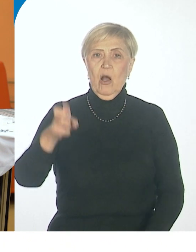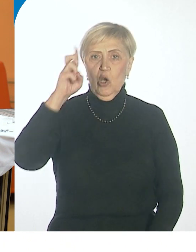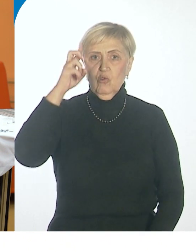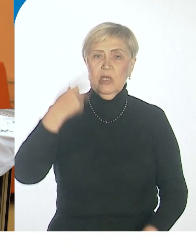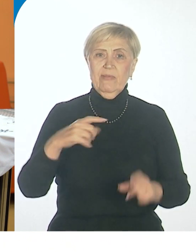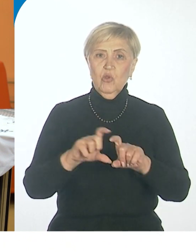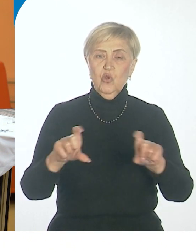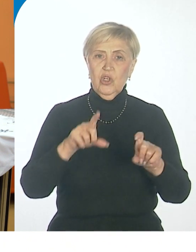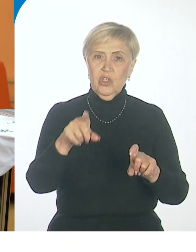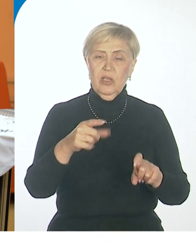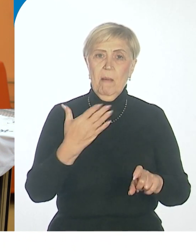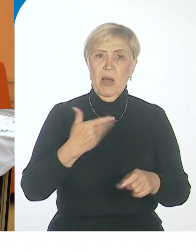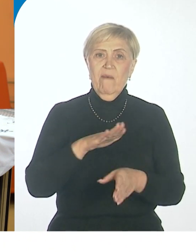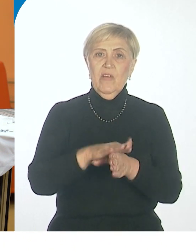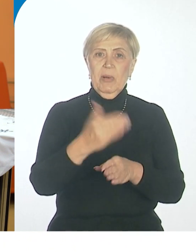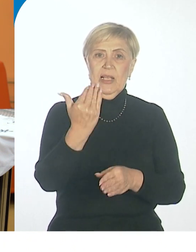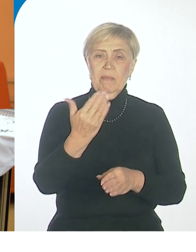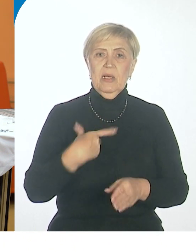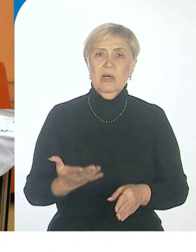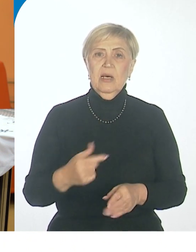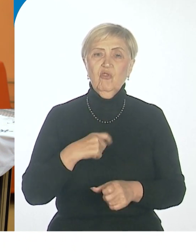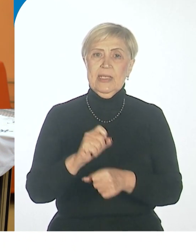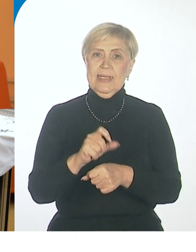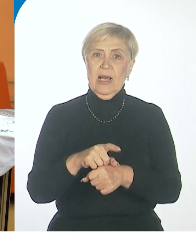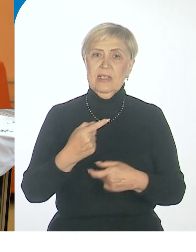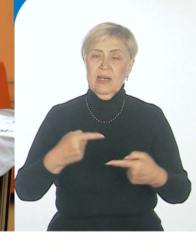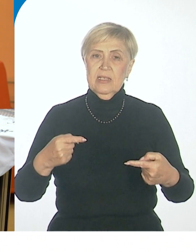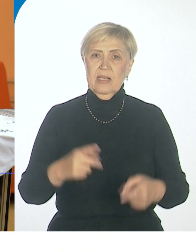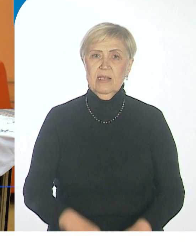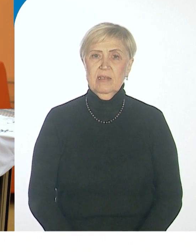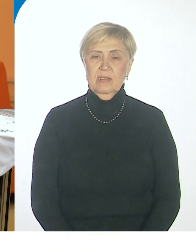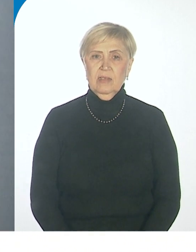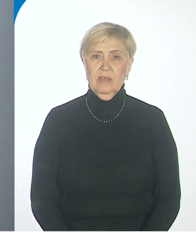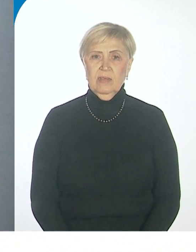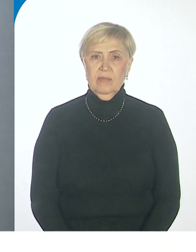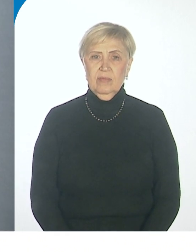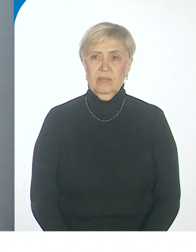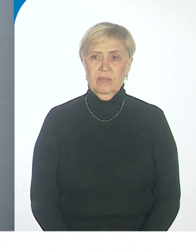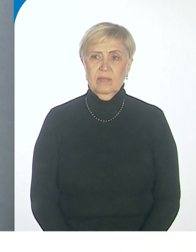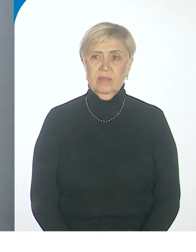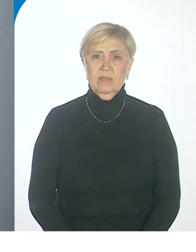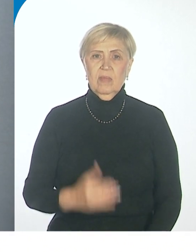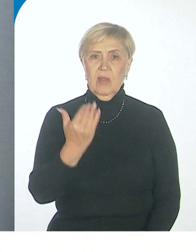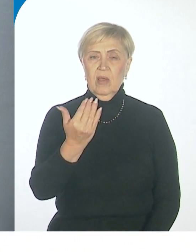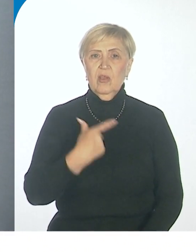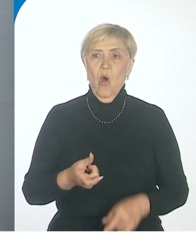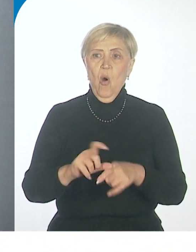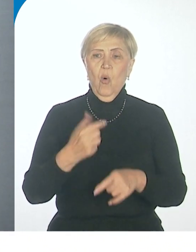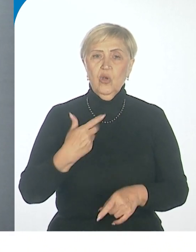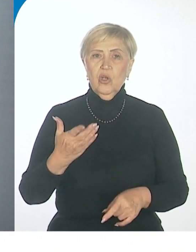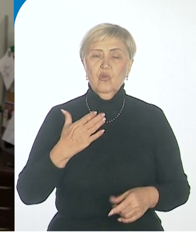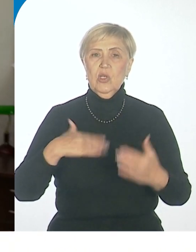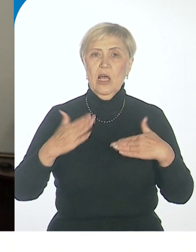учреждения. И мы выполняем их медиазаказы. И они очень довольны, когда